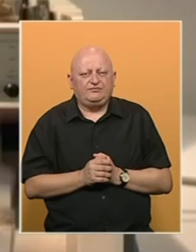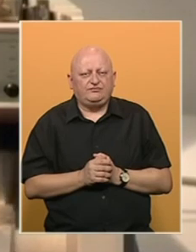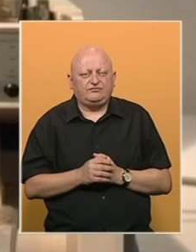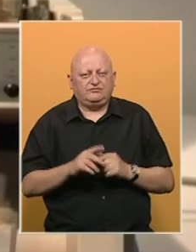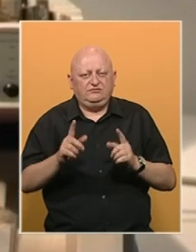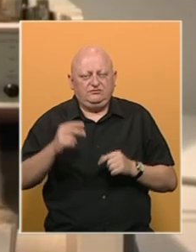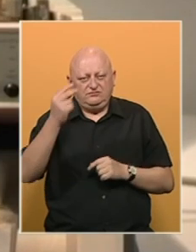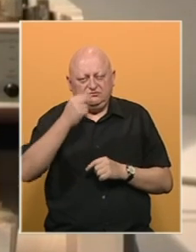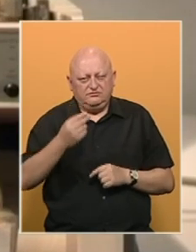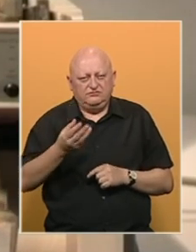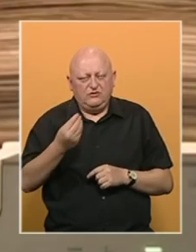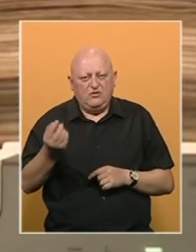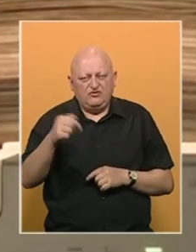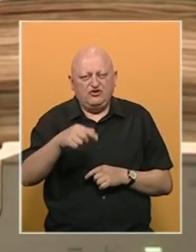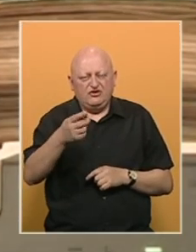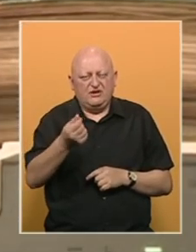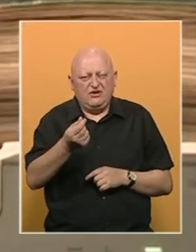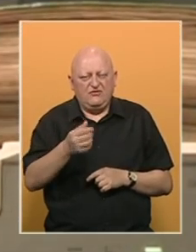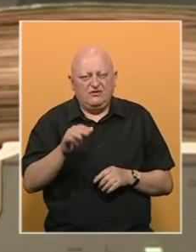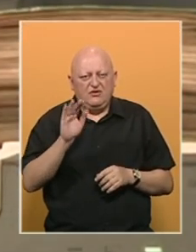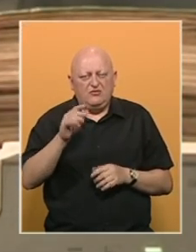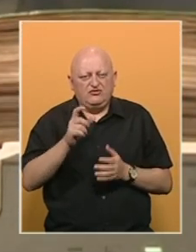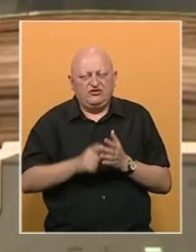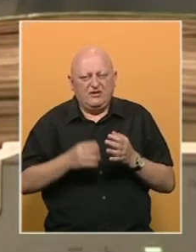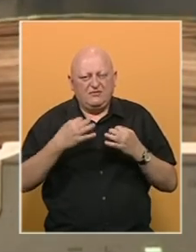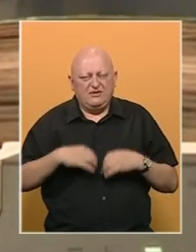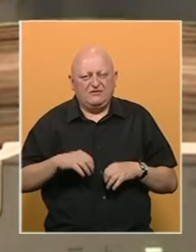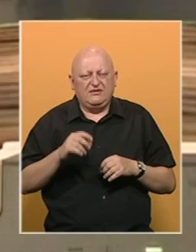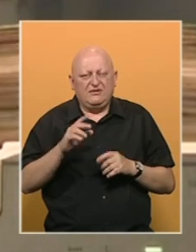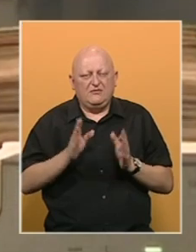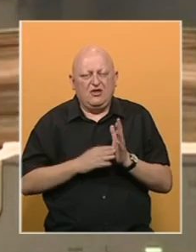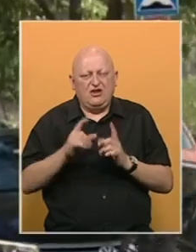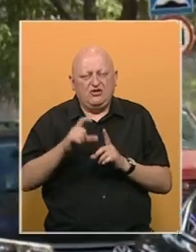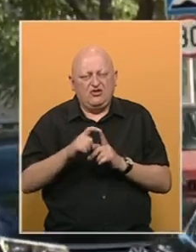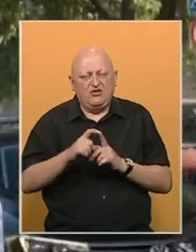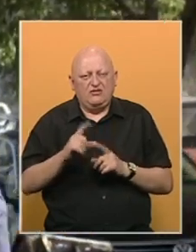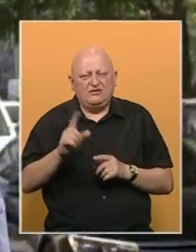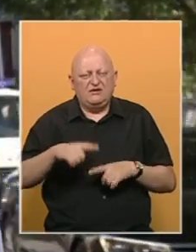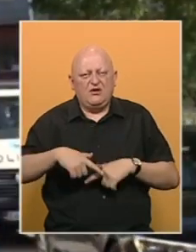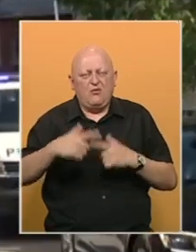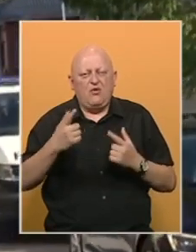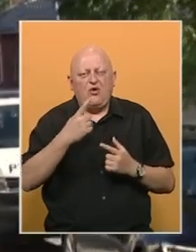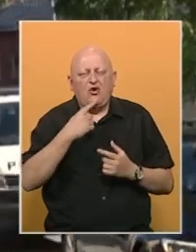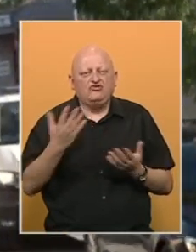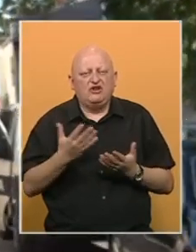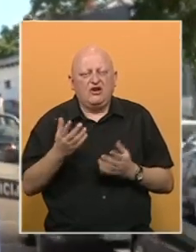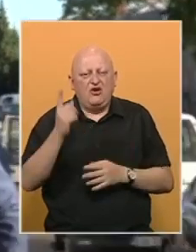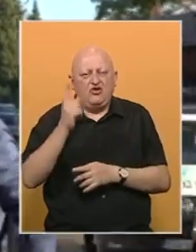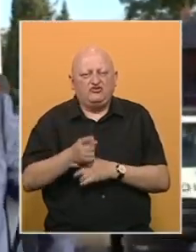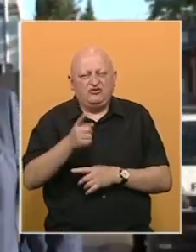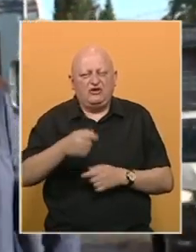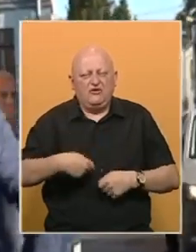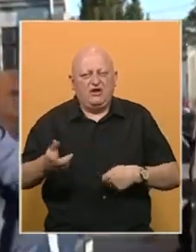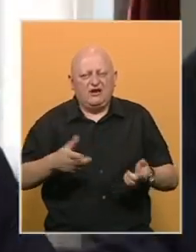Republice Srpskoj dobro će doći taj novac, poručuje srpski član predsjedništa BIH Milora Dodik, ne pojašnjavajući ko će i kako odlučivati o